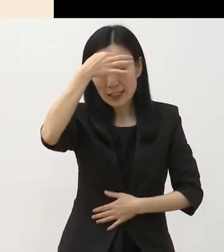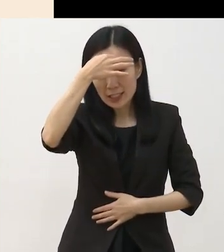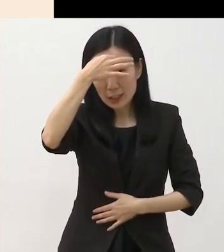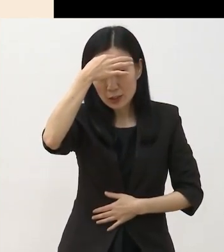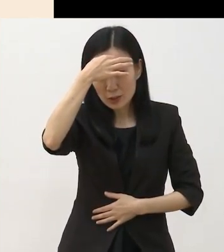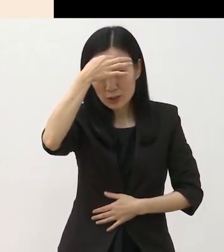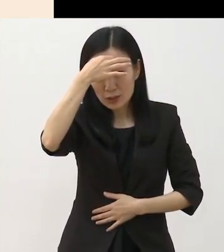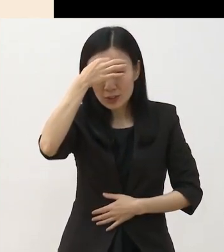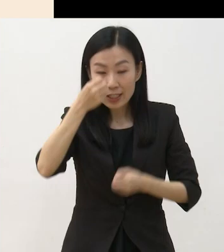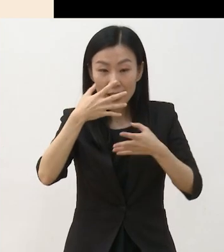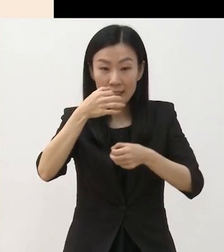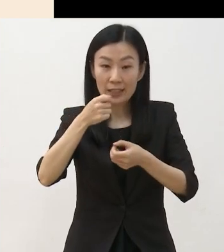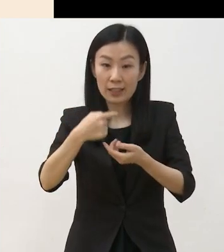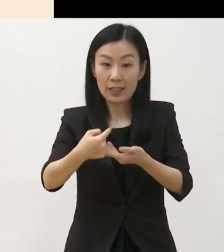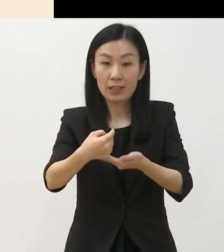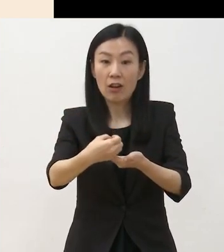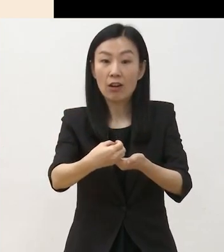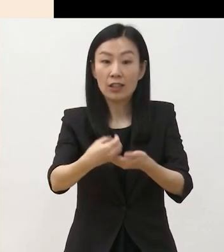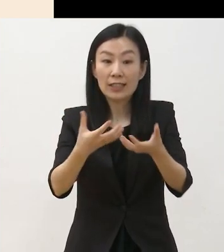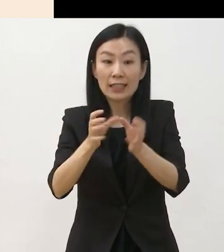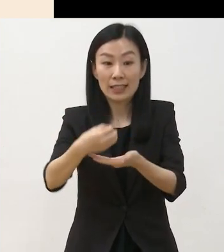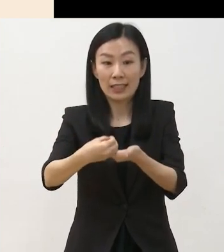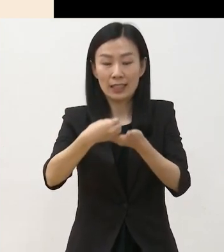신청을 할 수 없습니다